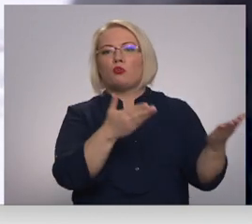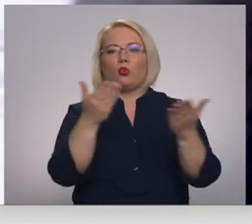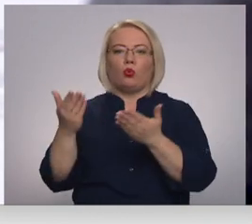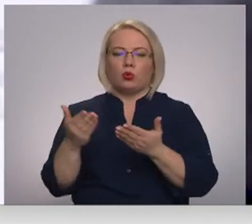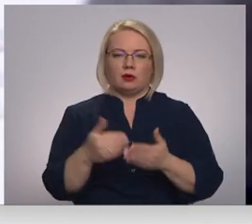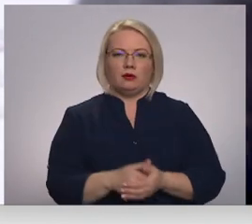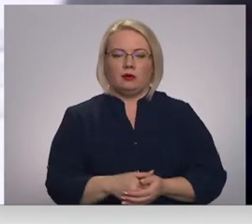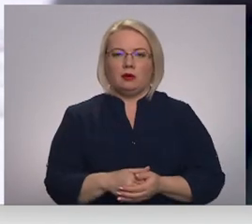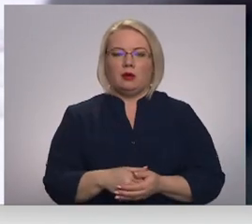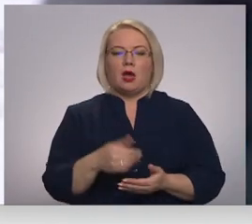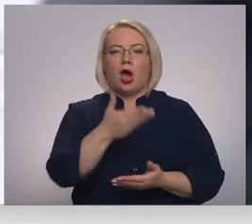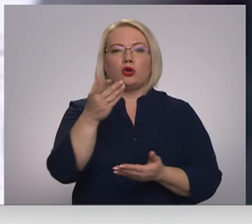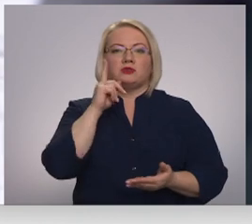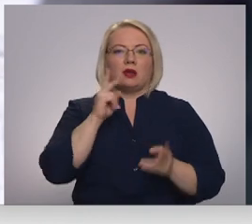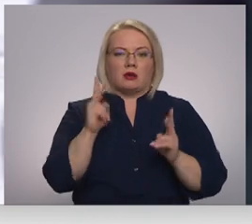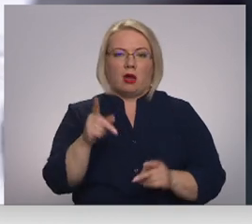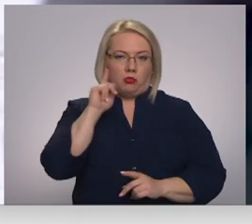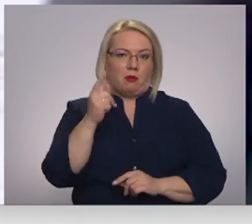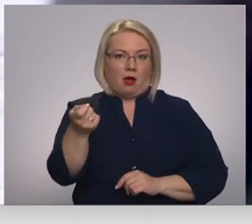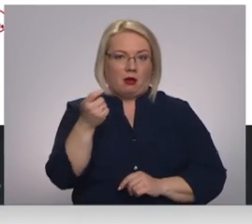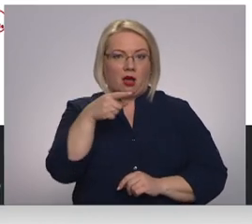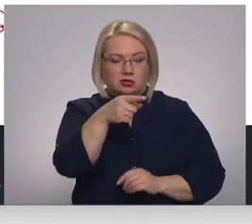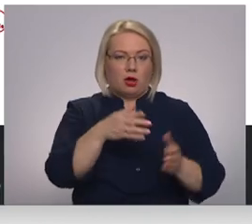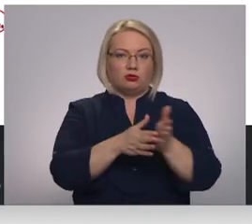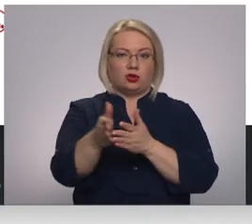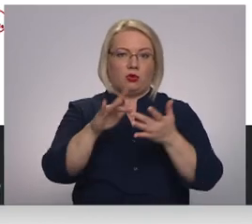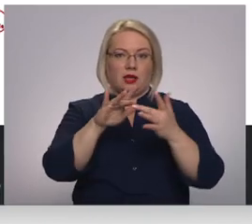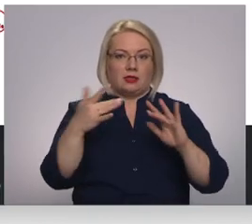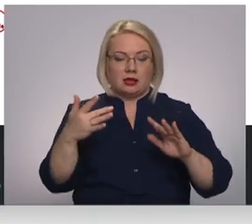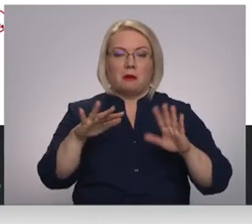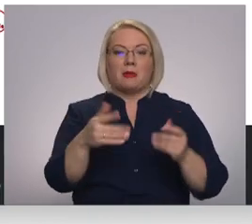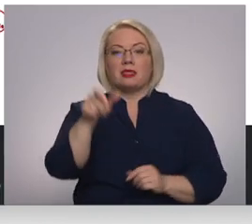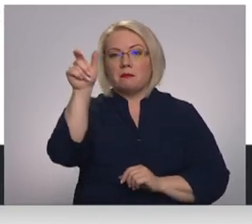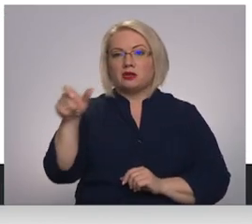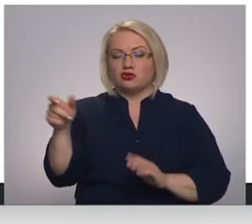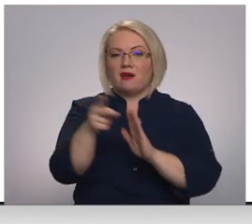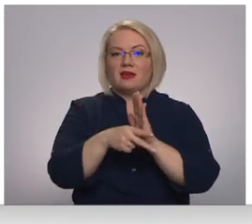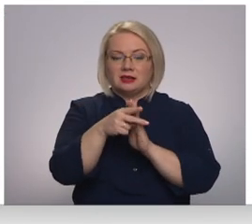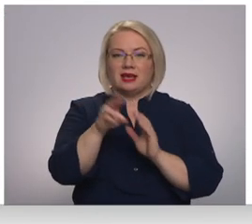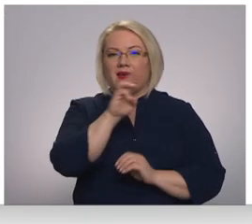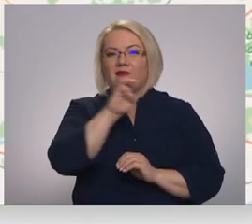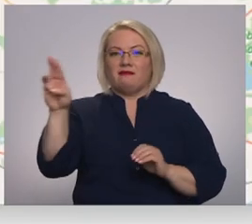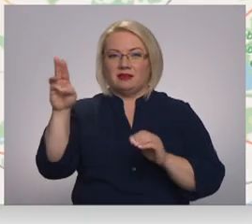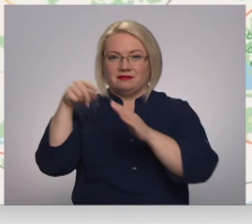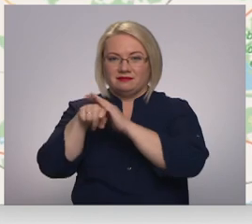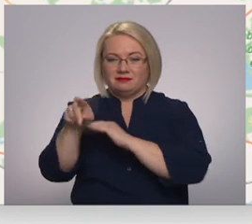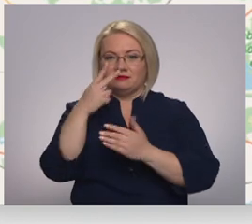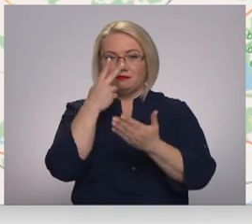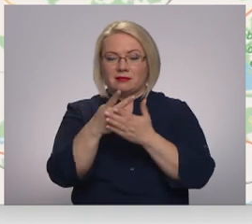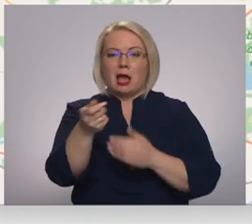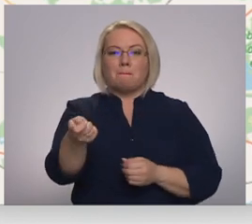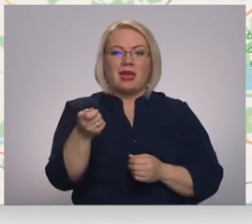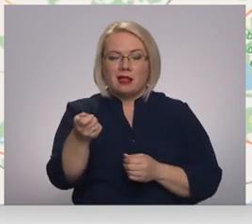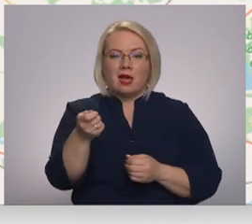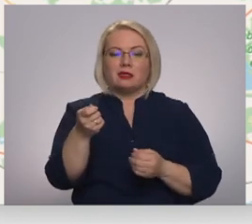Kā būtu jums ētā? Protams, kasē un cauri internetu. Taču pasažieri vilciens mājaslapā norādīts, ka biļeti konkrētajiem